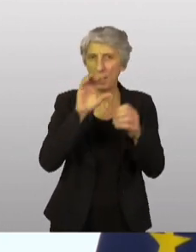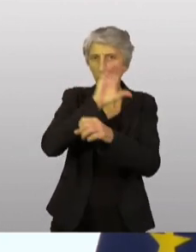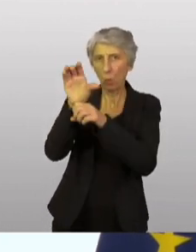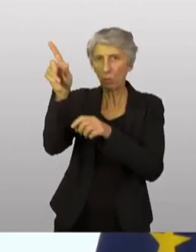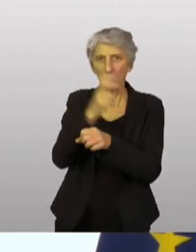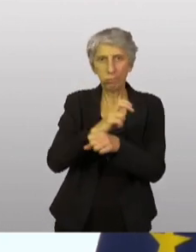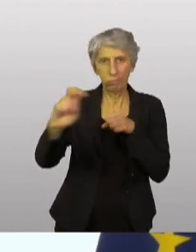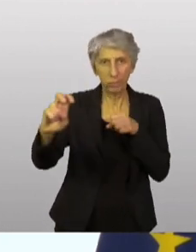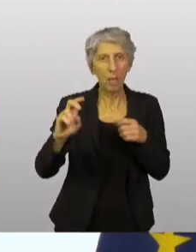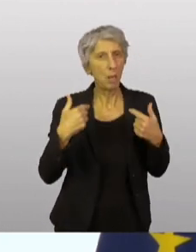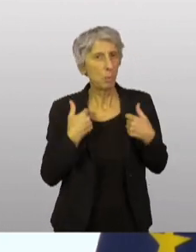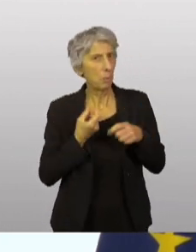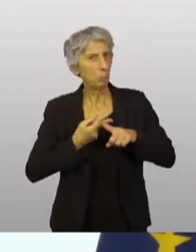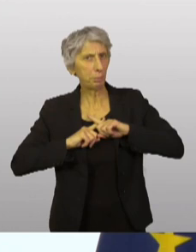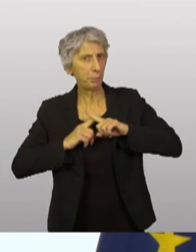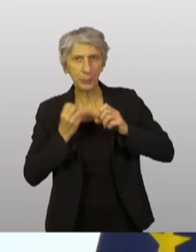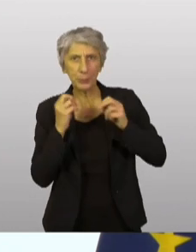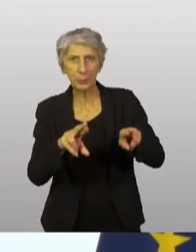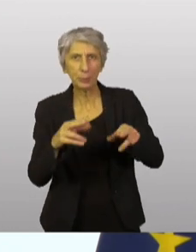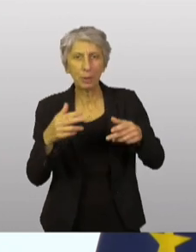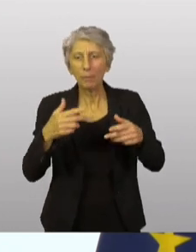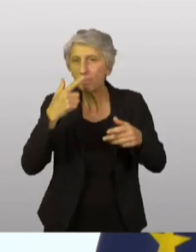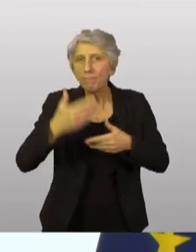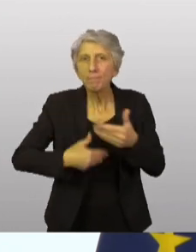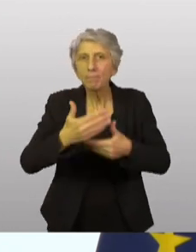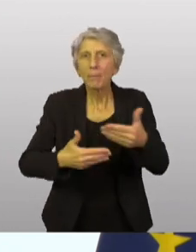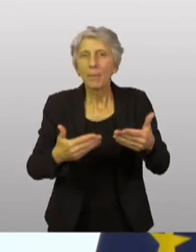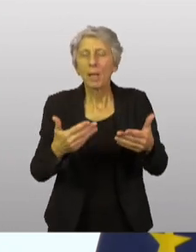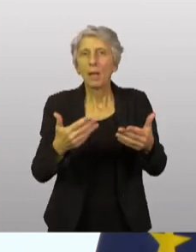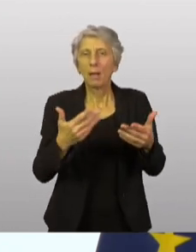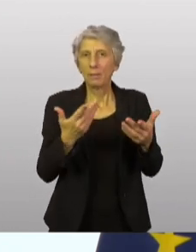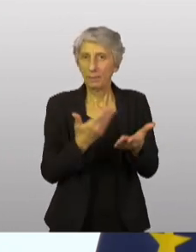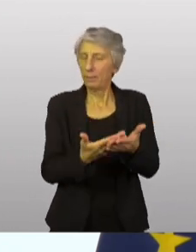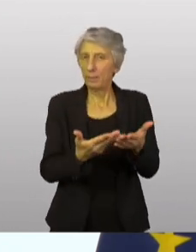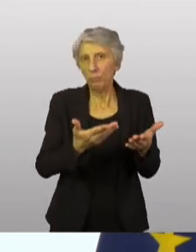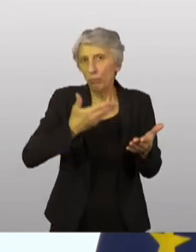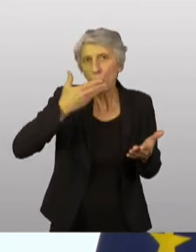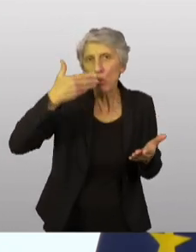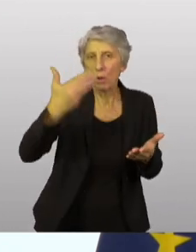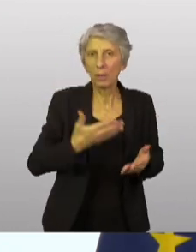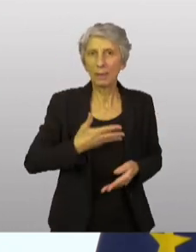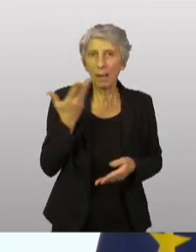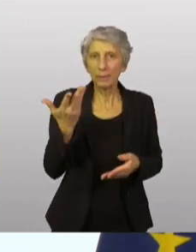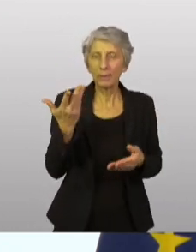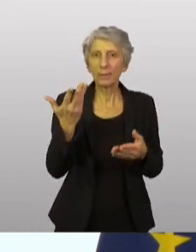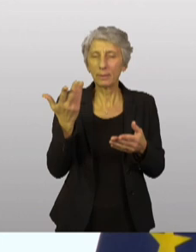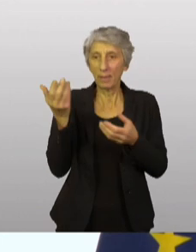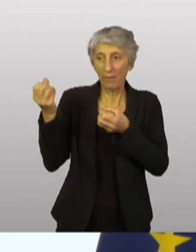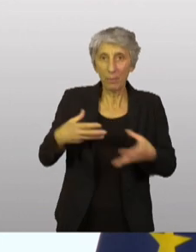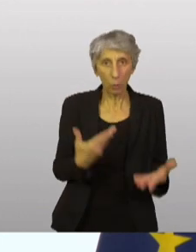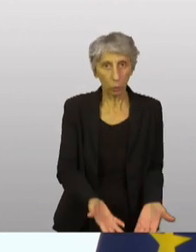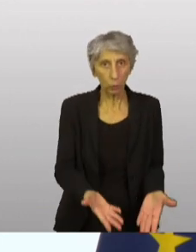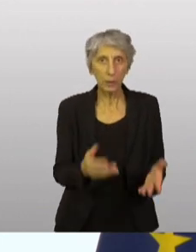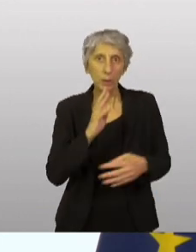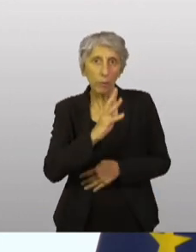que plus ça va aller grâce à des événements comme aujourd'hui,